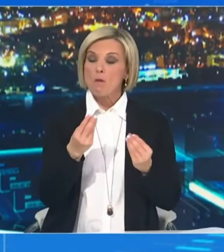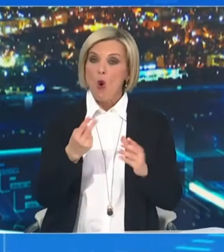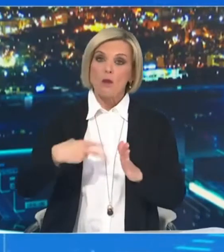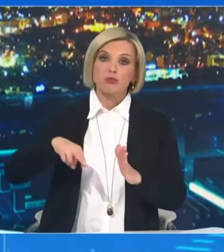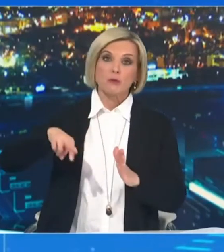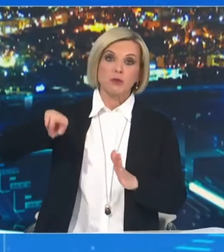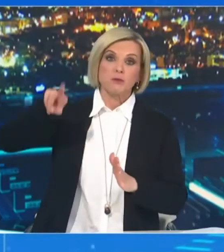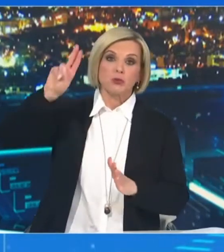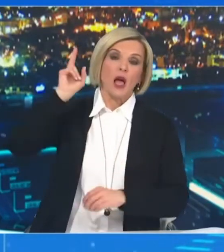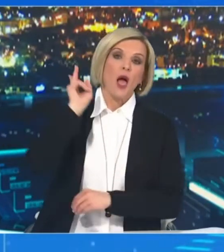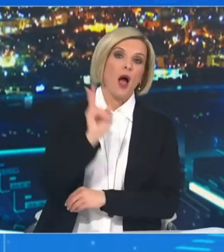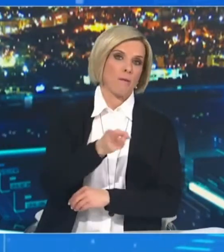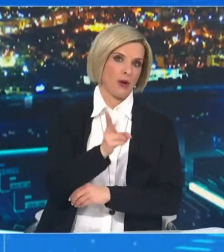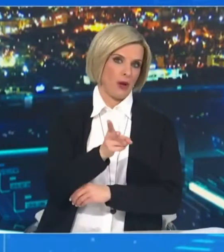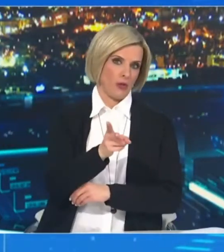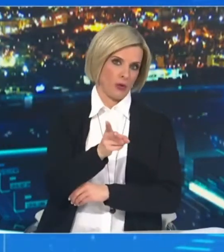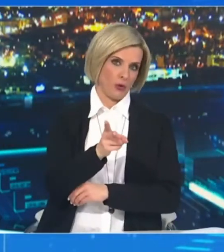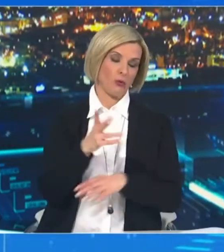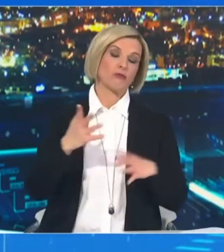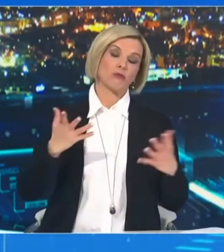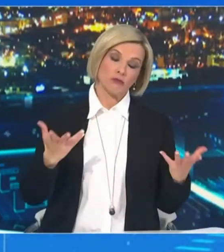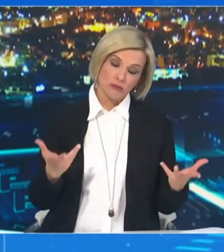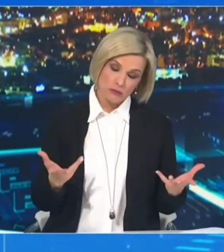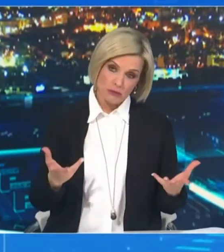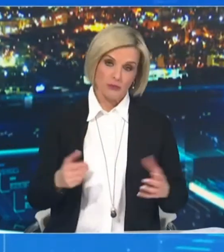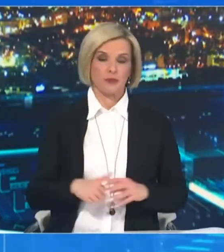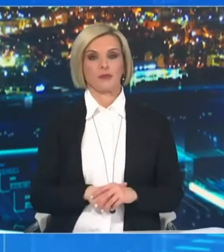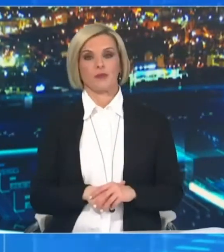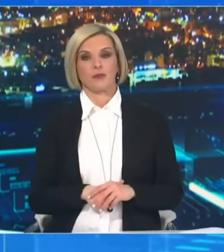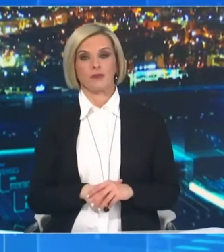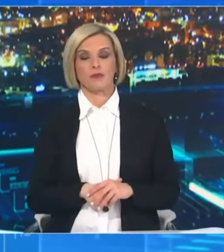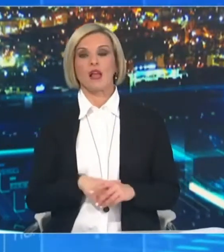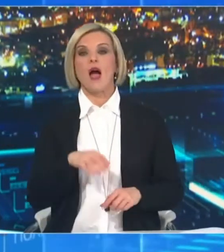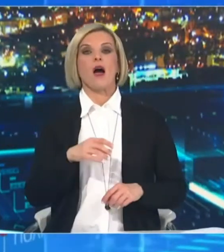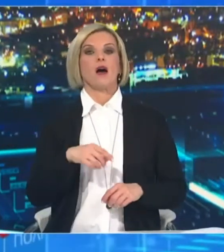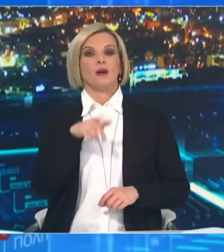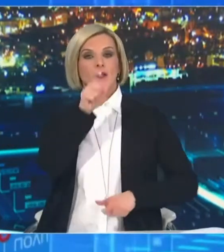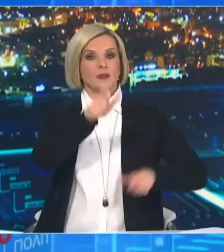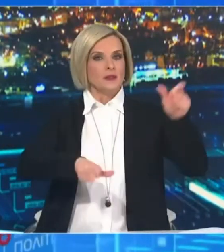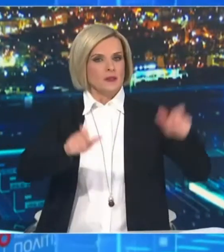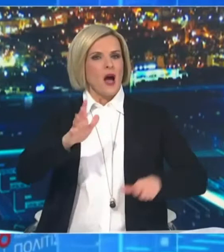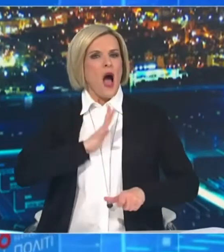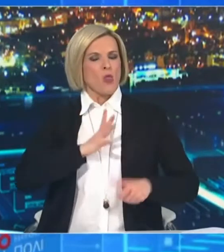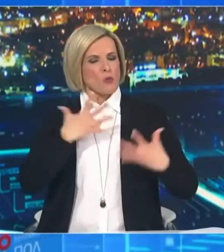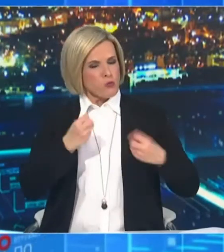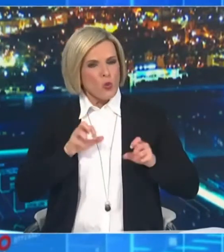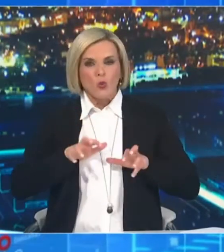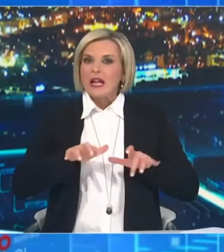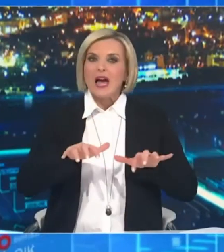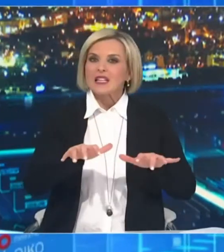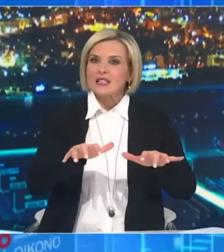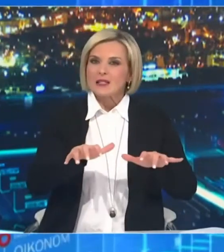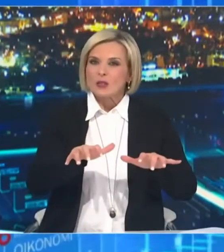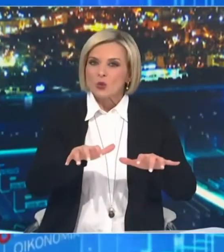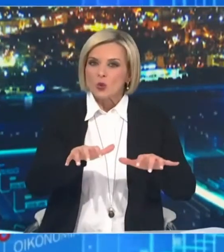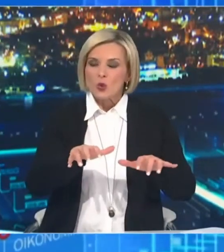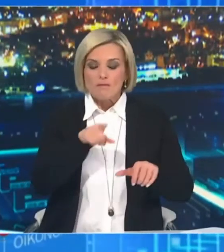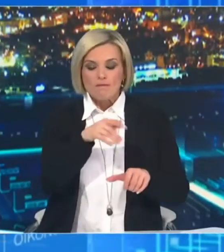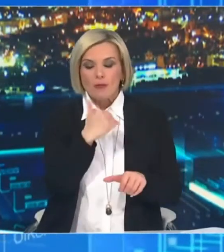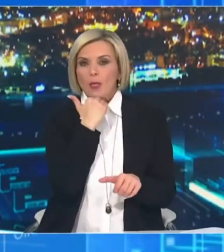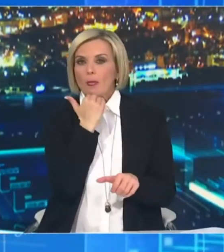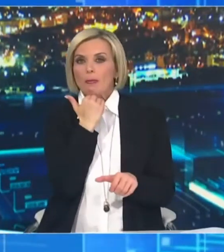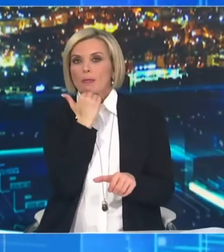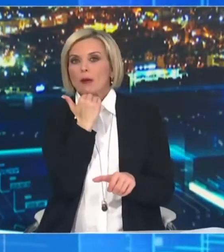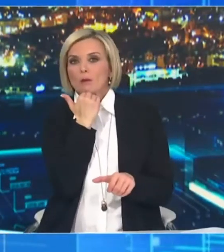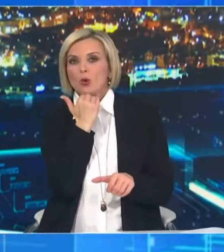ξανασυναντήσουμε τα άτομα με καρκίνο, αλλά θα είναι τα άτομα εκείνα, για παράδειγμα, τα οποία δεν βρίσκονται